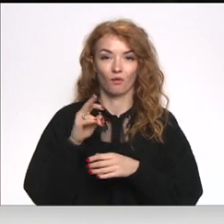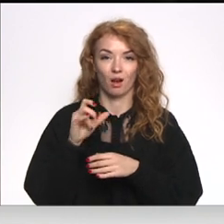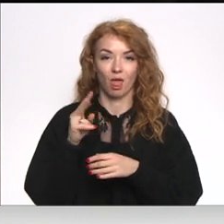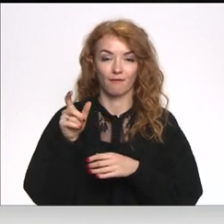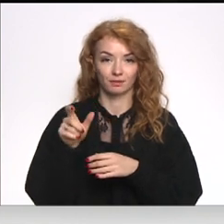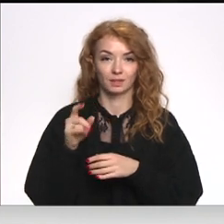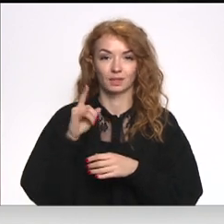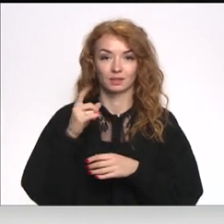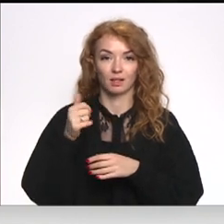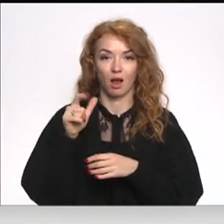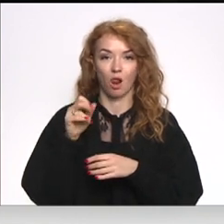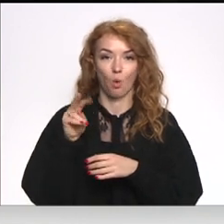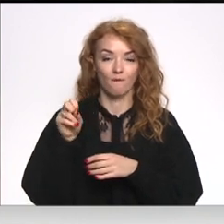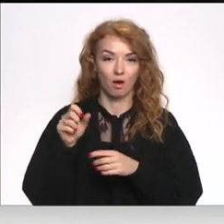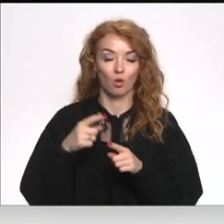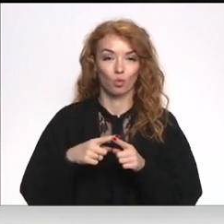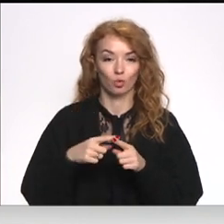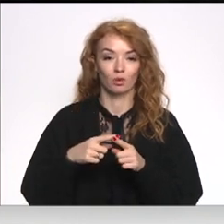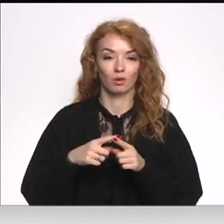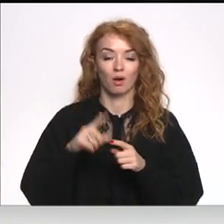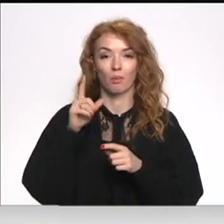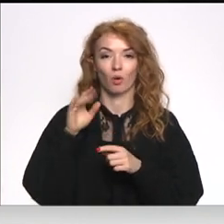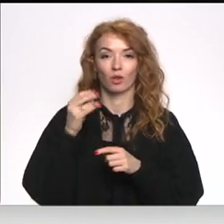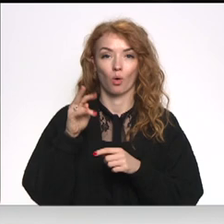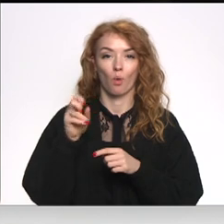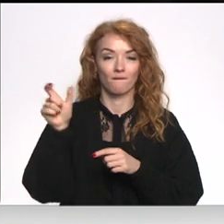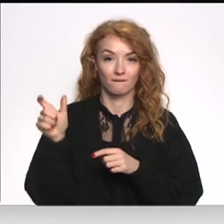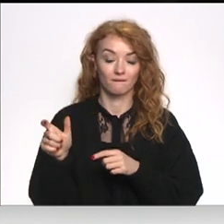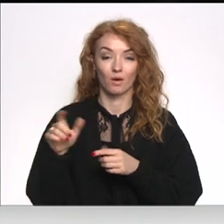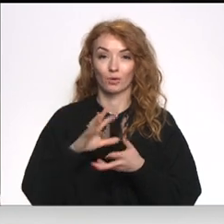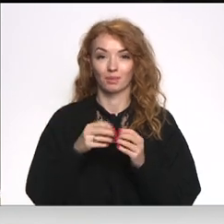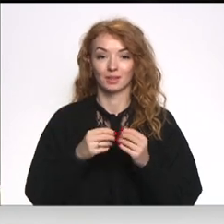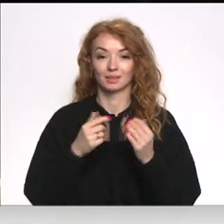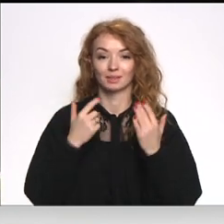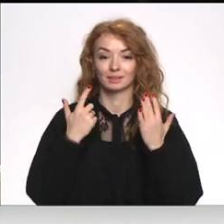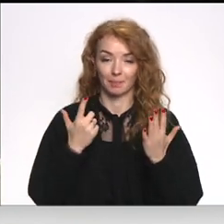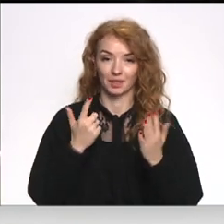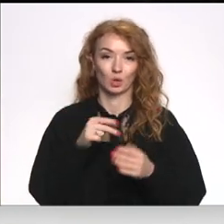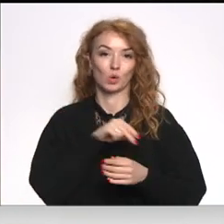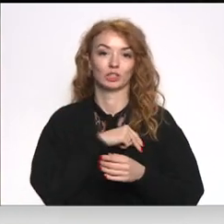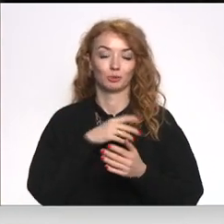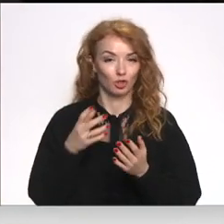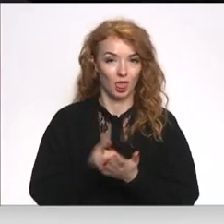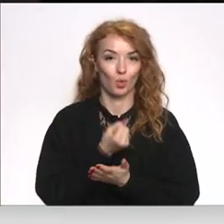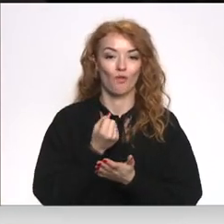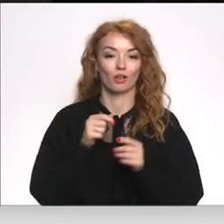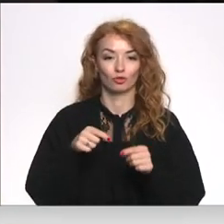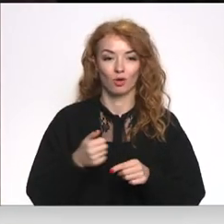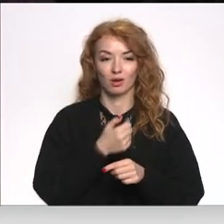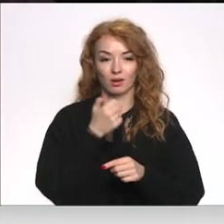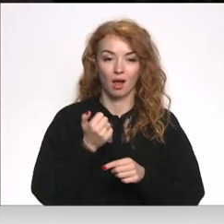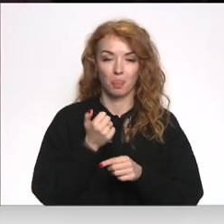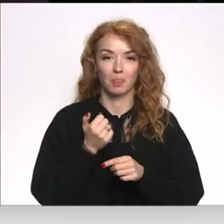Sigalo un Veronika Plotniko. Tā kā mums ir septiņi nozīmīšu ieguvēju šogad. Ir